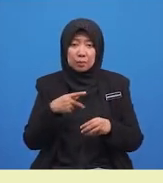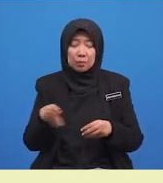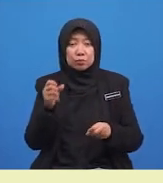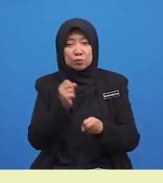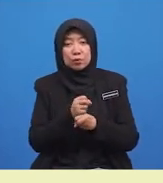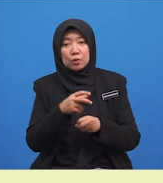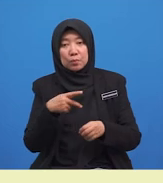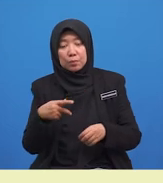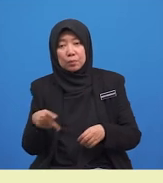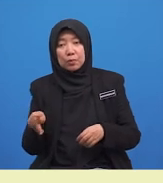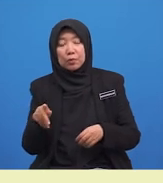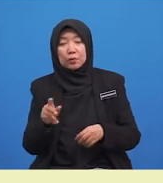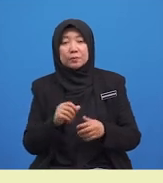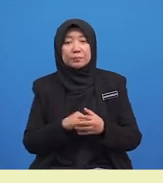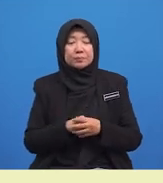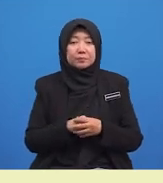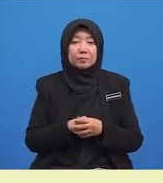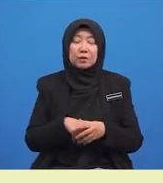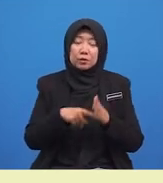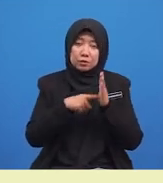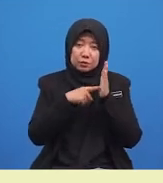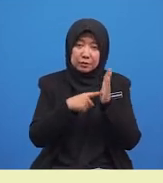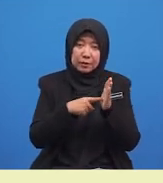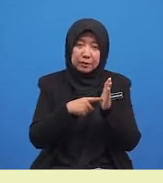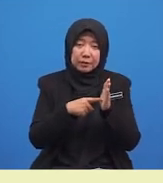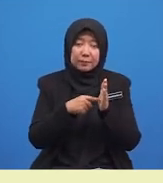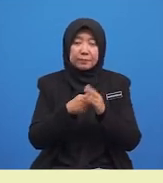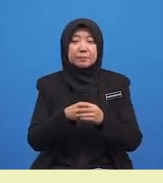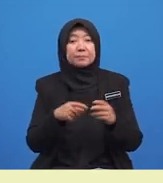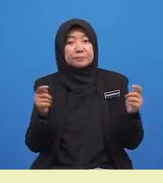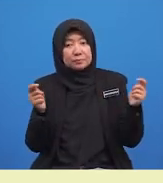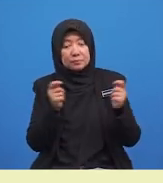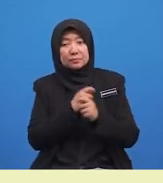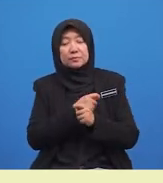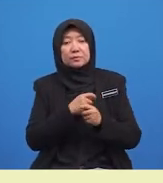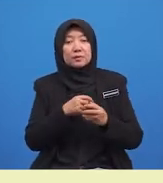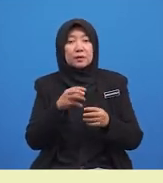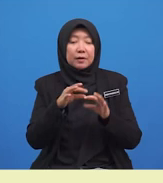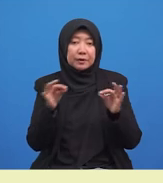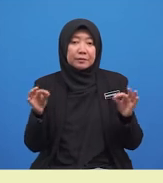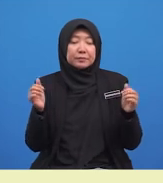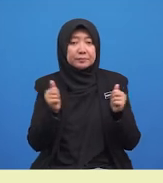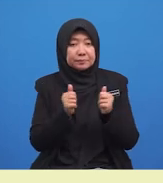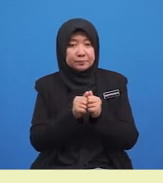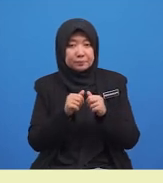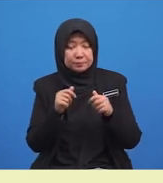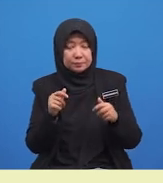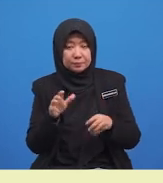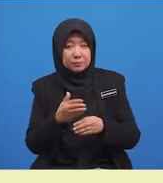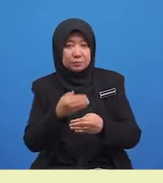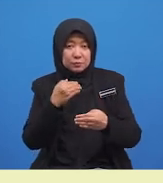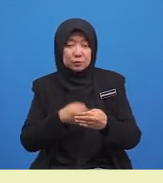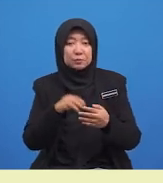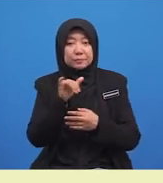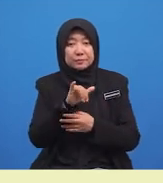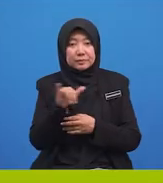biarpun, meskipun menunjukkan pertentangan kenyataan dengan kenyataan yang sebelumnya.